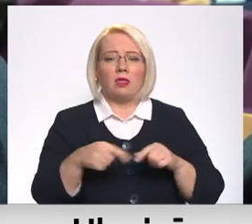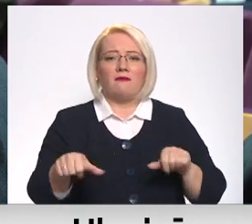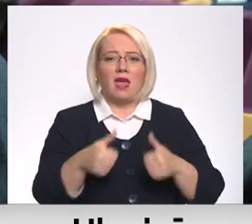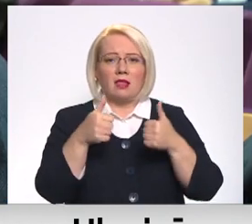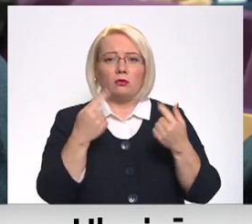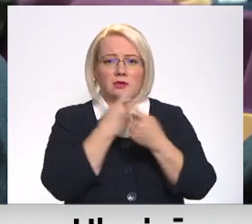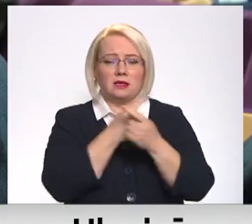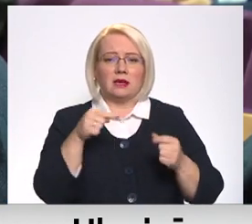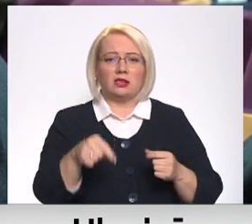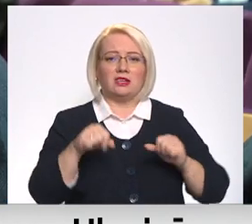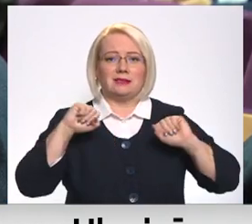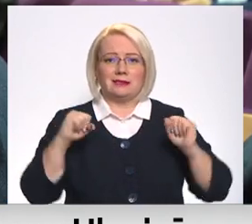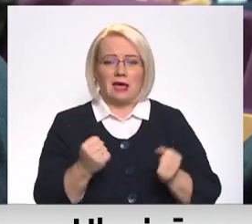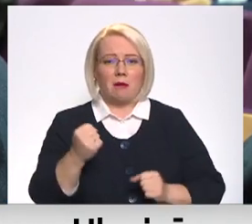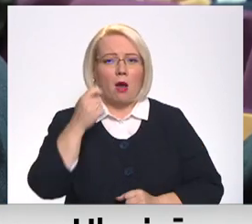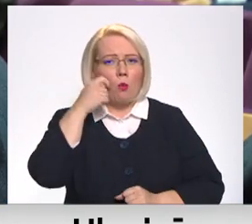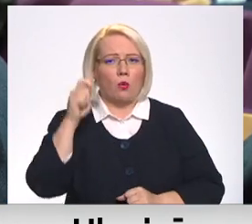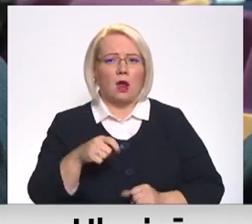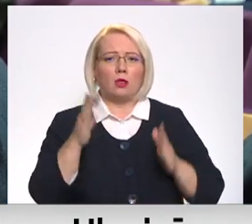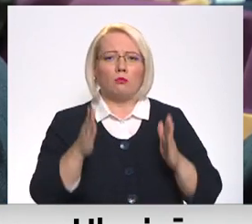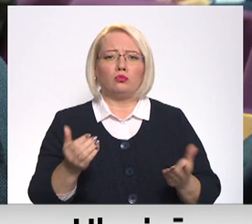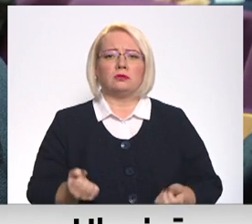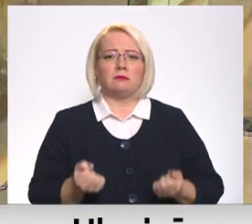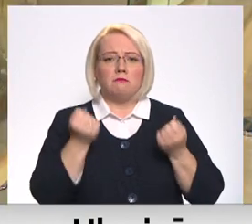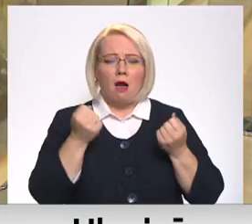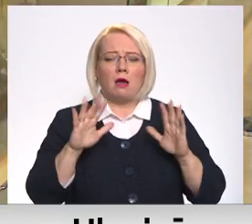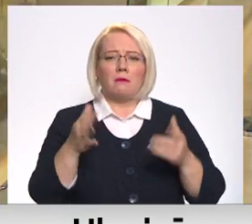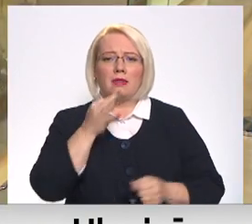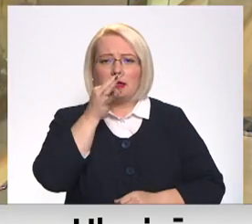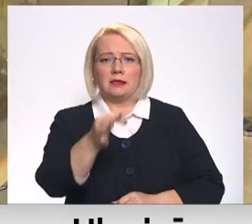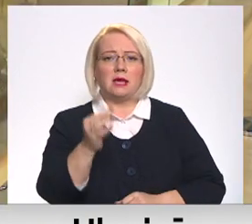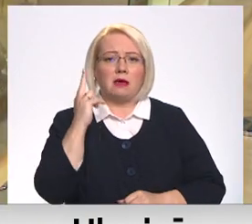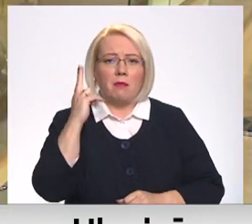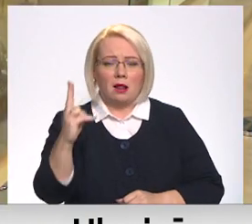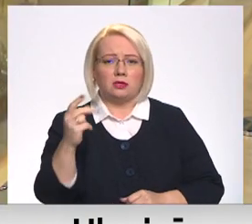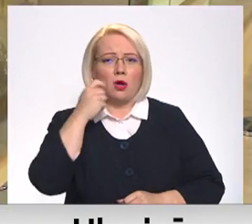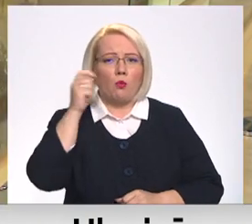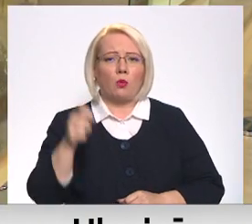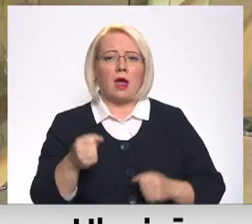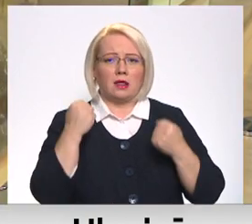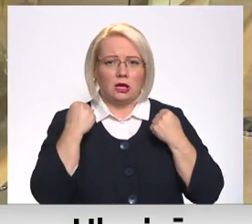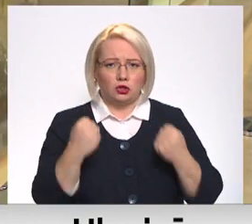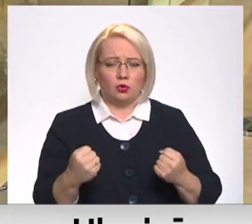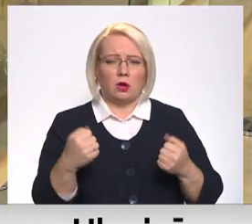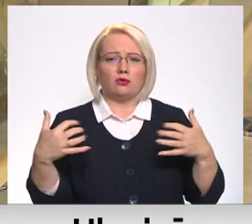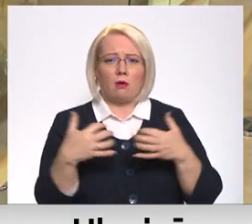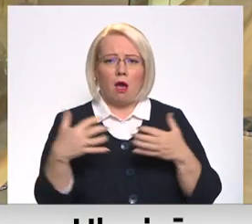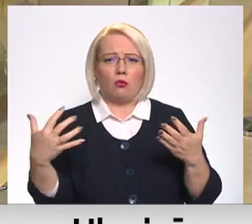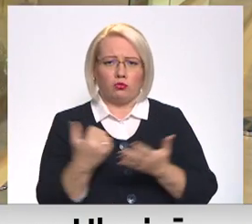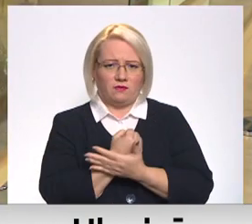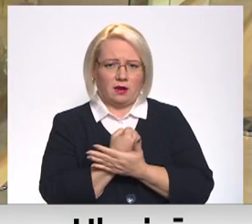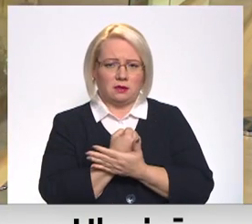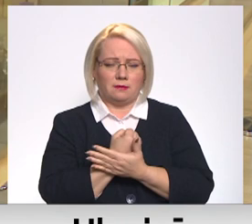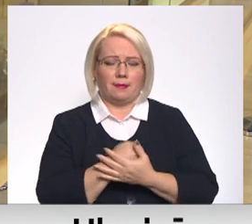šī ziema Ukraiņai būs smaga, taču viņš pauda pārliecību, ka Ukraiņa to izturēs un karu uzvarēs.